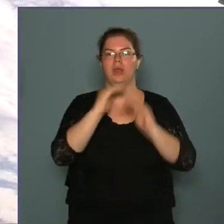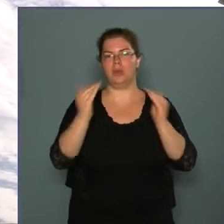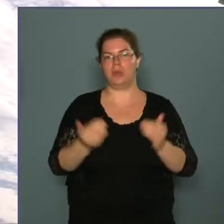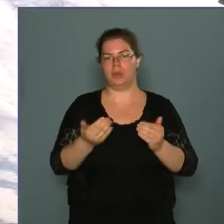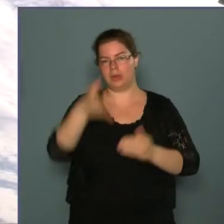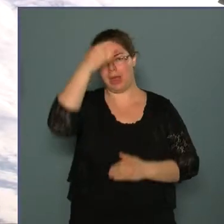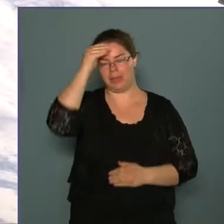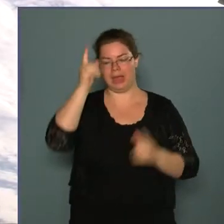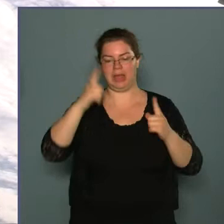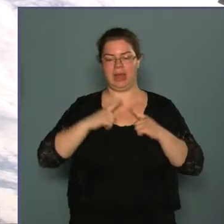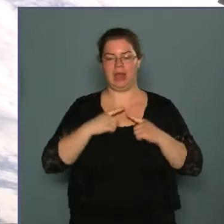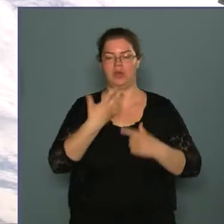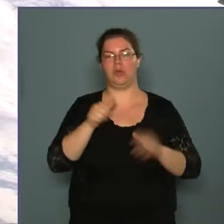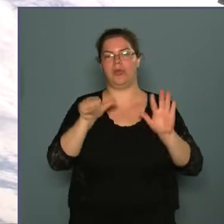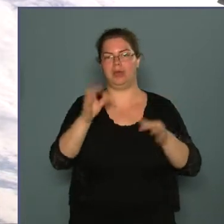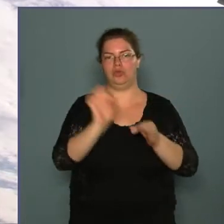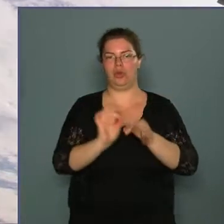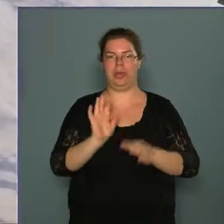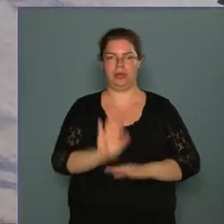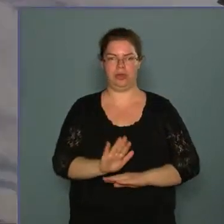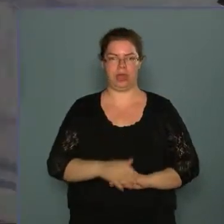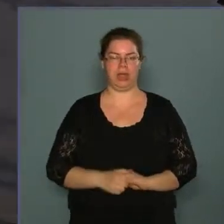zajló 1956-os történéseknek.